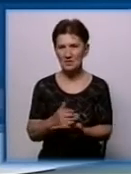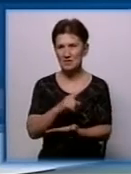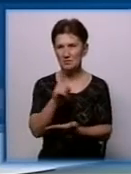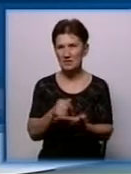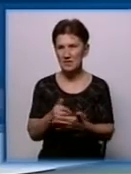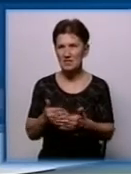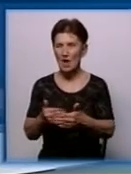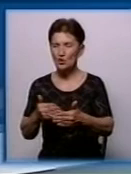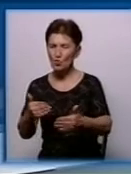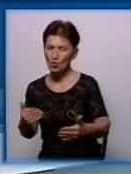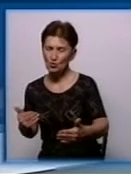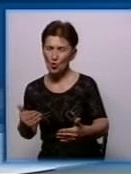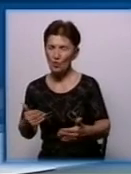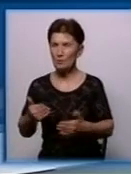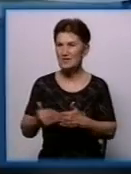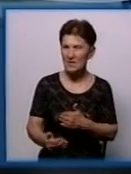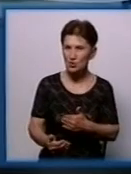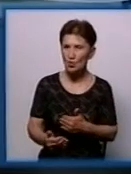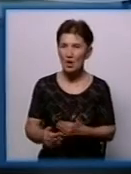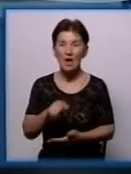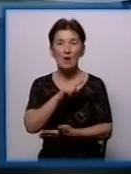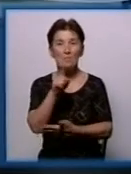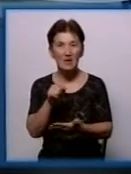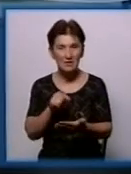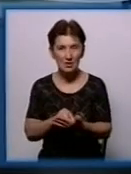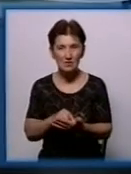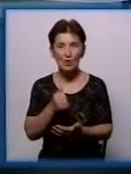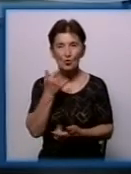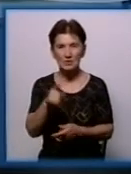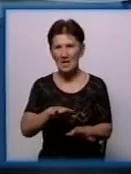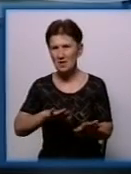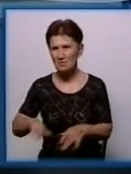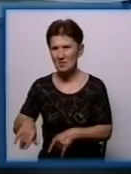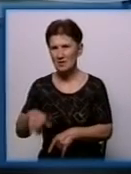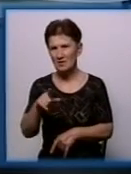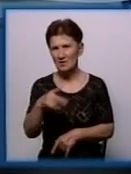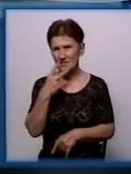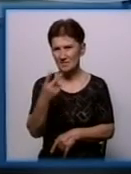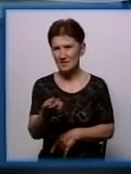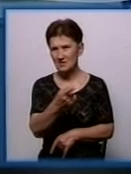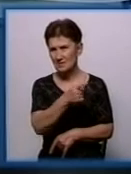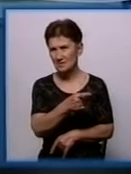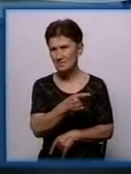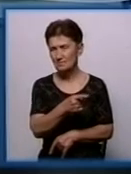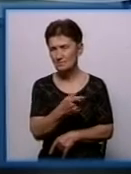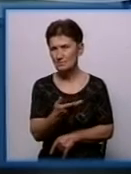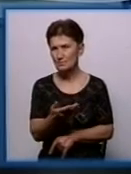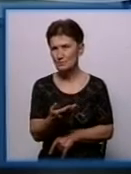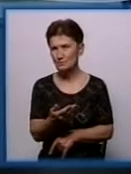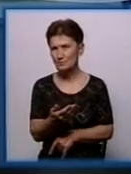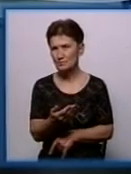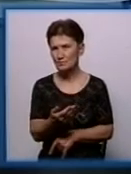часу чи до іншого. Питання стало, коли після мораторії, ви бачите, які випадки, там в